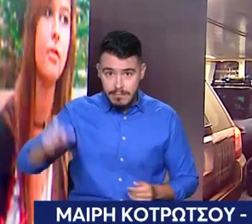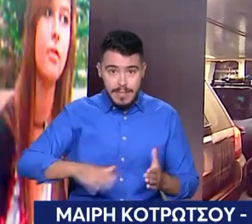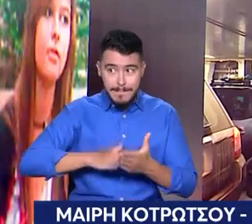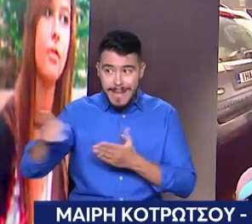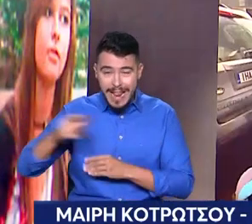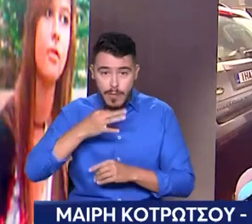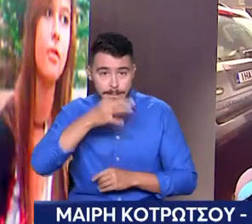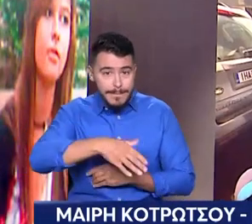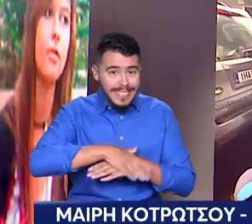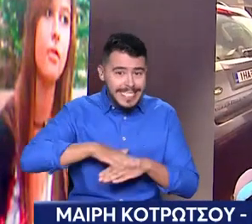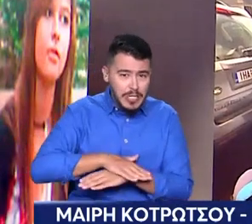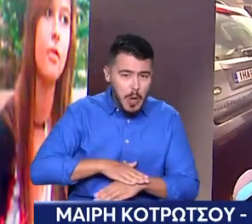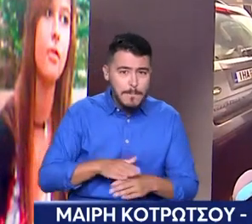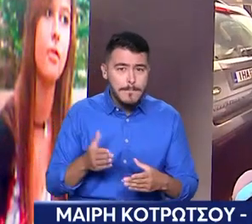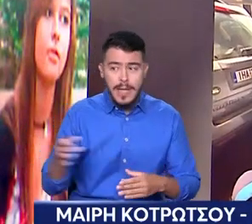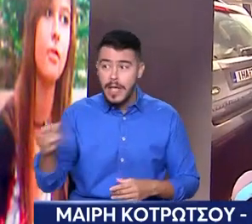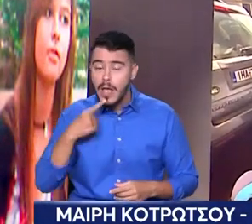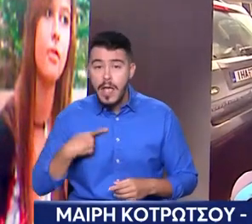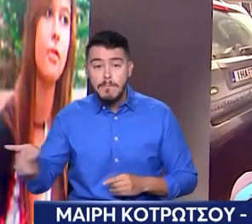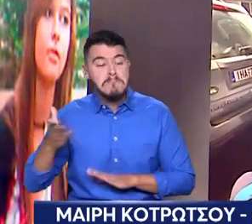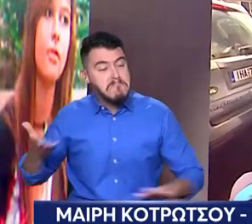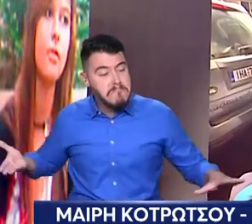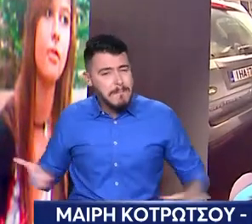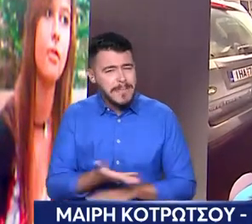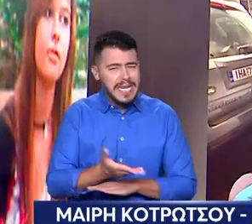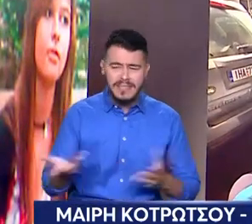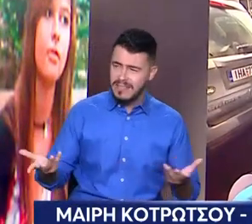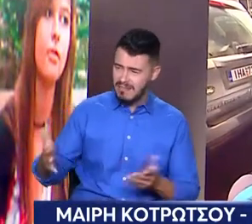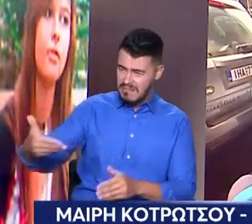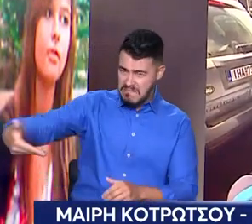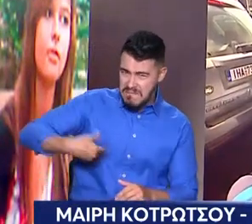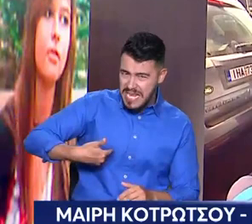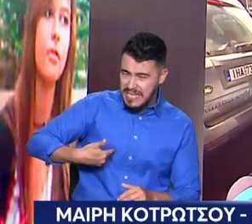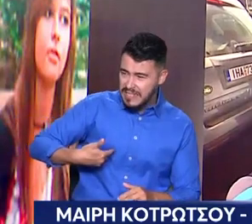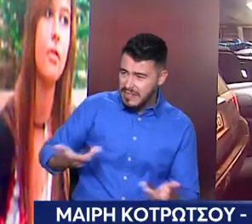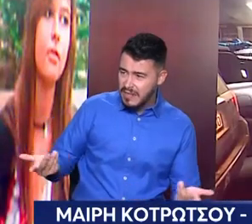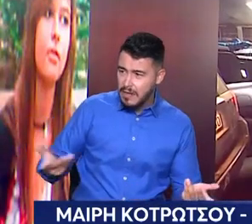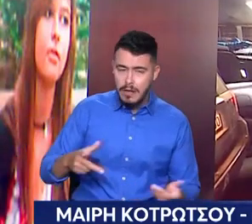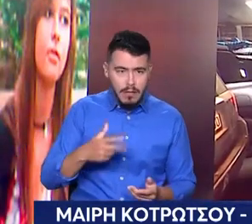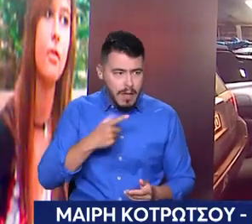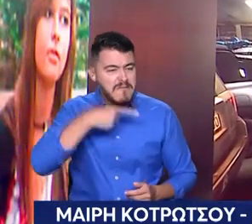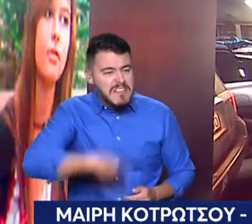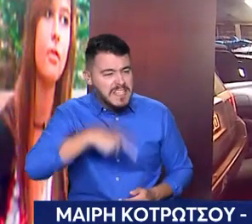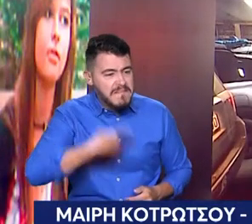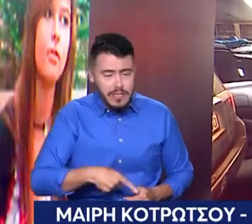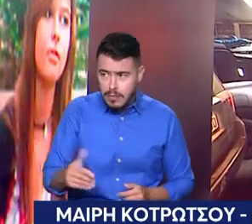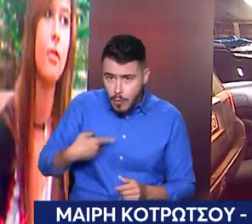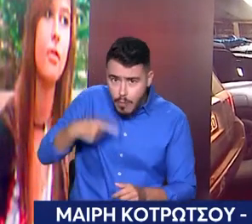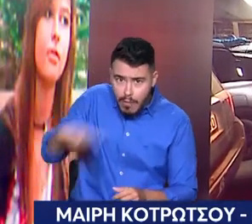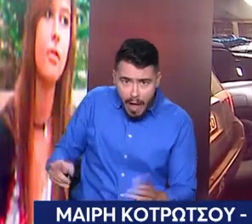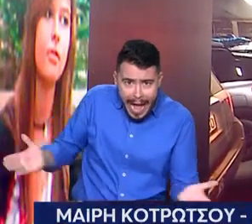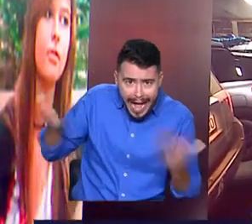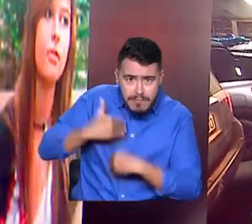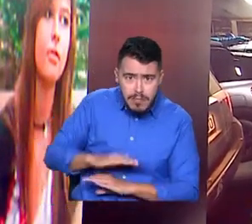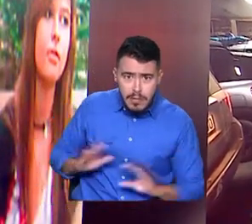σας κάνω μίμη. Εμένα λέω γιατί. Του είχα πει για καταγγελία. Εμένα λέω γιατί λέω, γιατί με βρίζετε. Εγώ λέω, σε έβρισα. Δεν σε